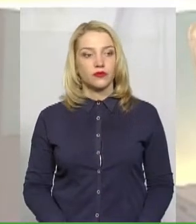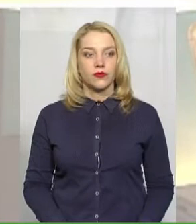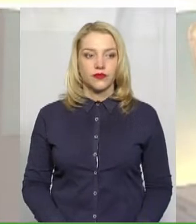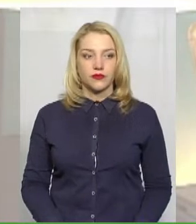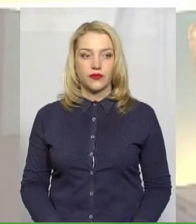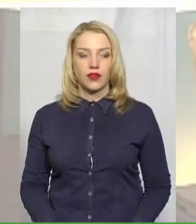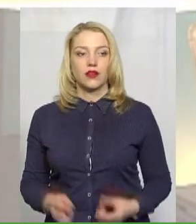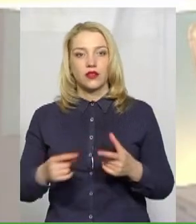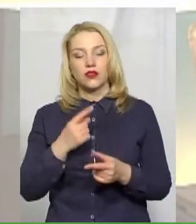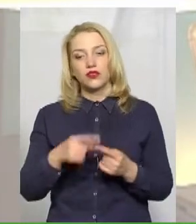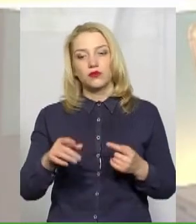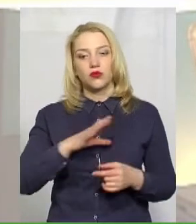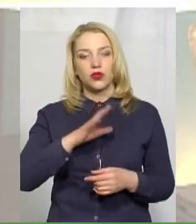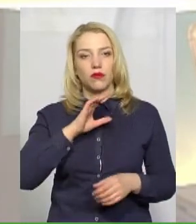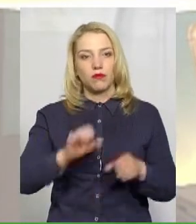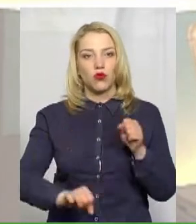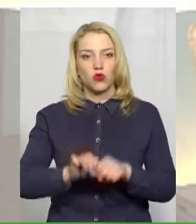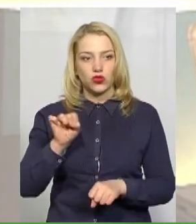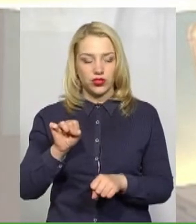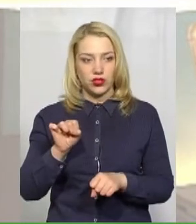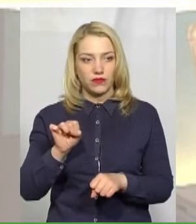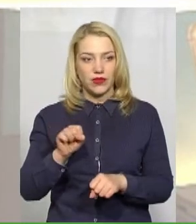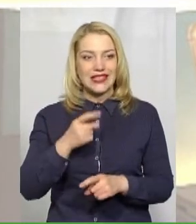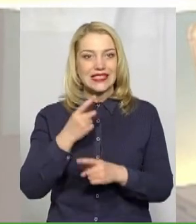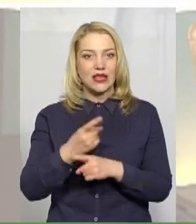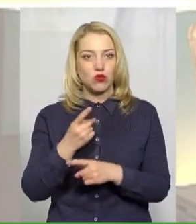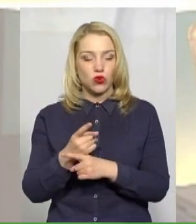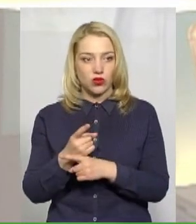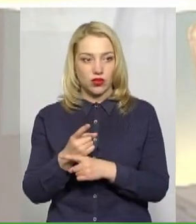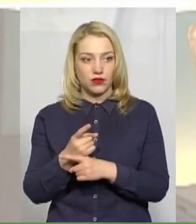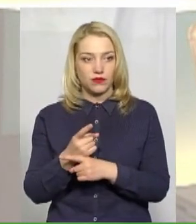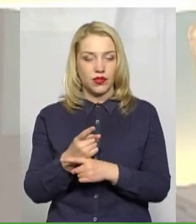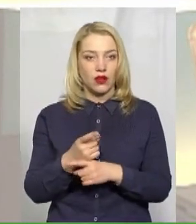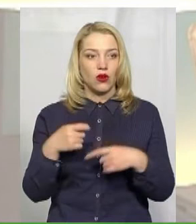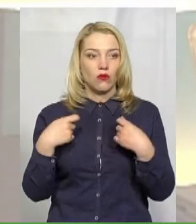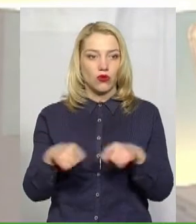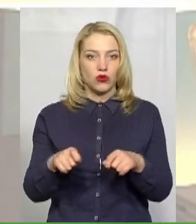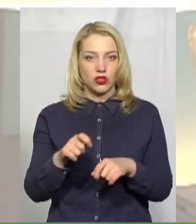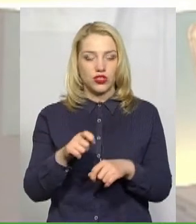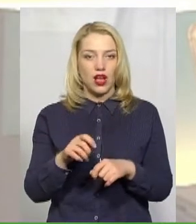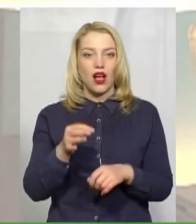Чи були порушення заборони продажу кави?